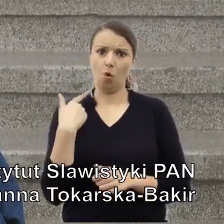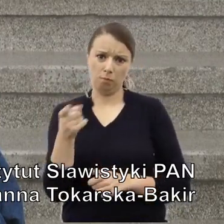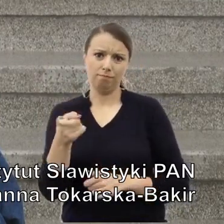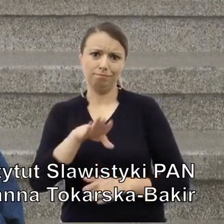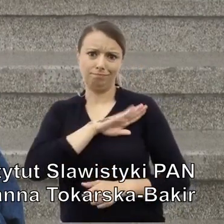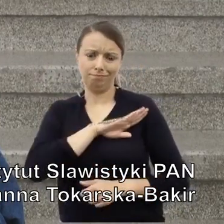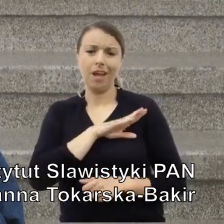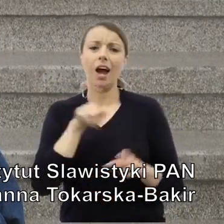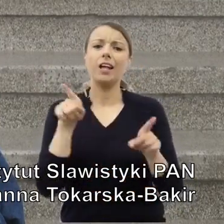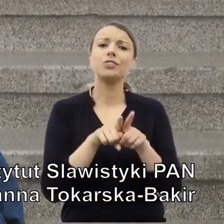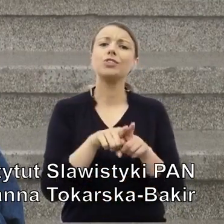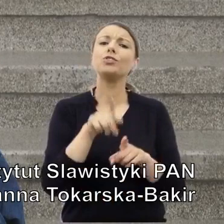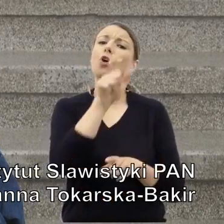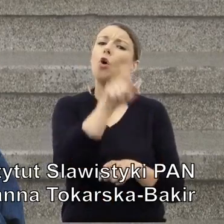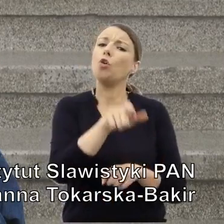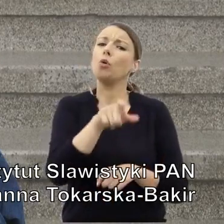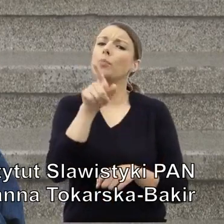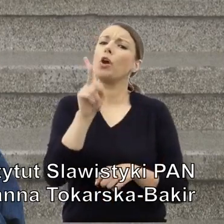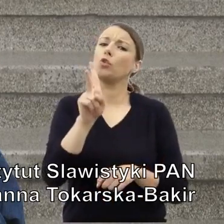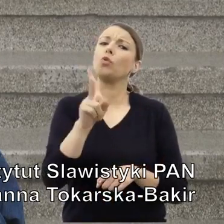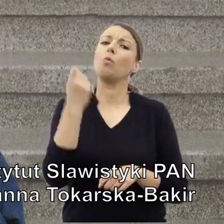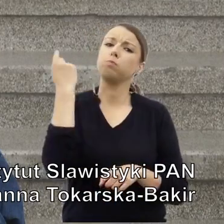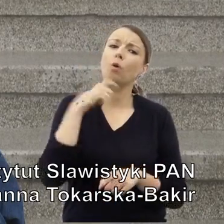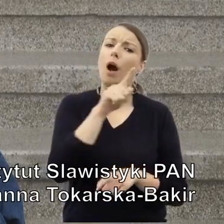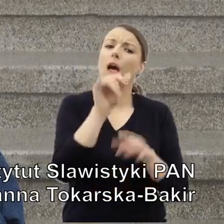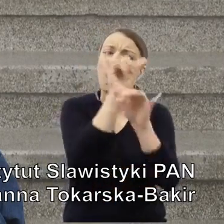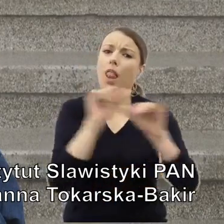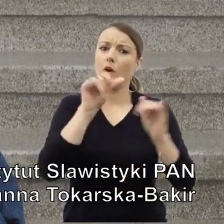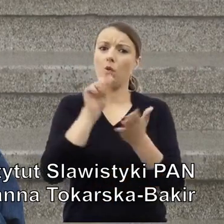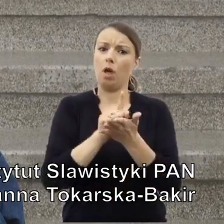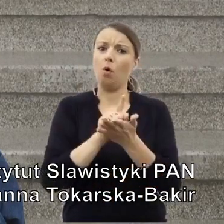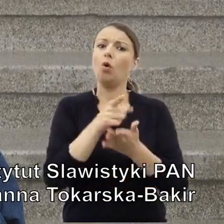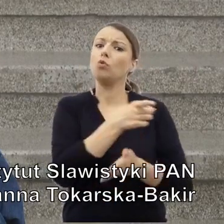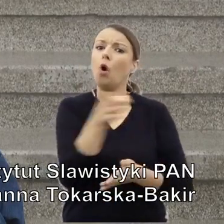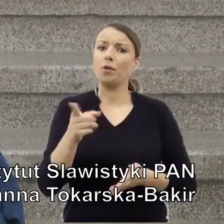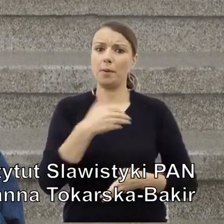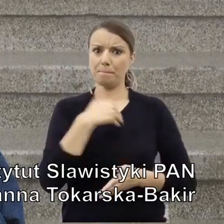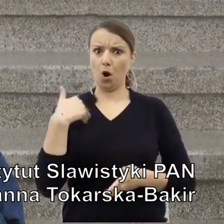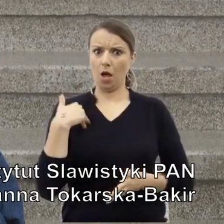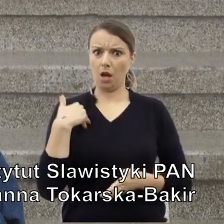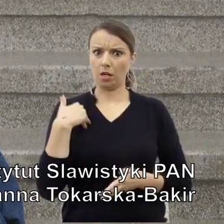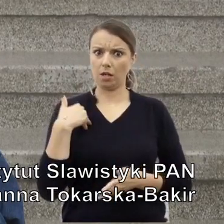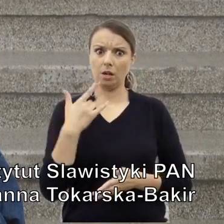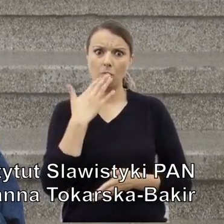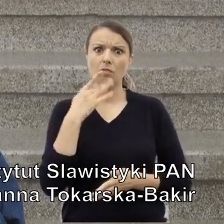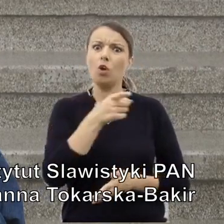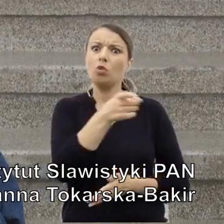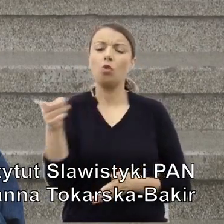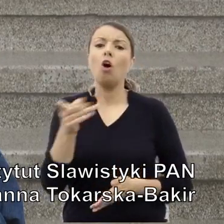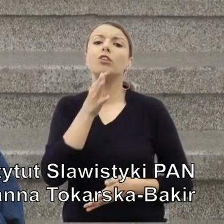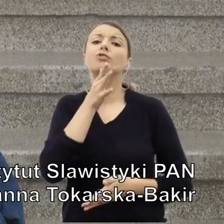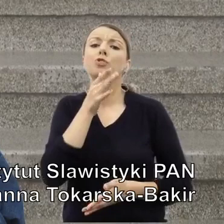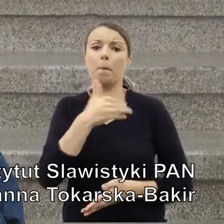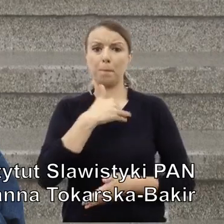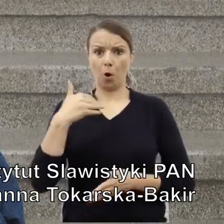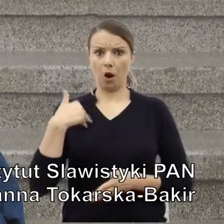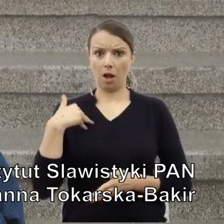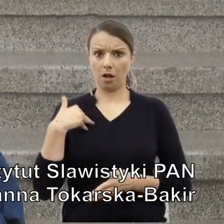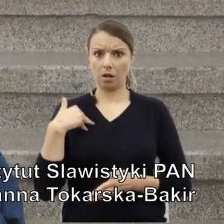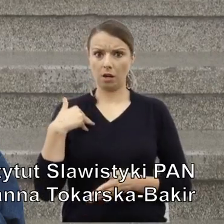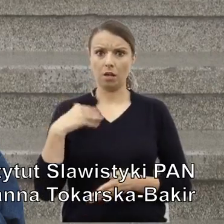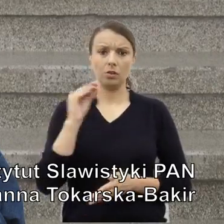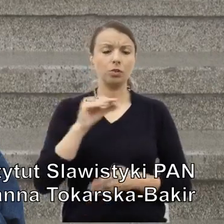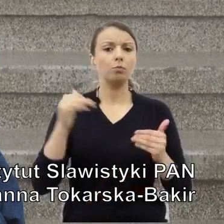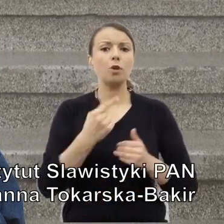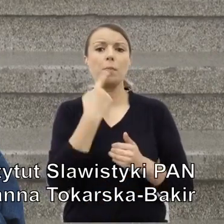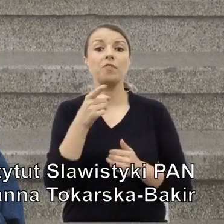ocaleli z tego pogromu, to byli Polacy. Ja o nich mówię żydowscy Polacy. Można jeszcze o nich powiedzieć, że to